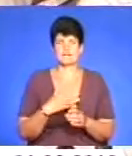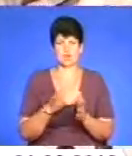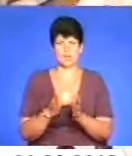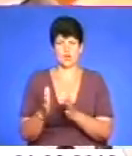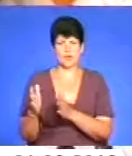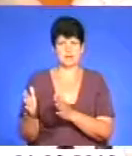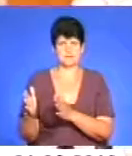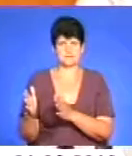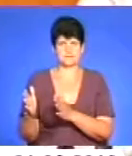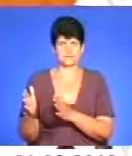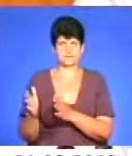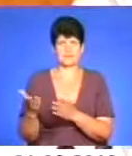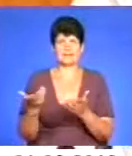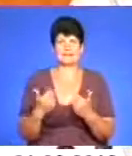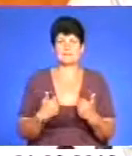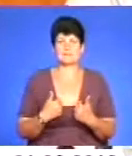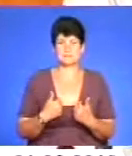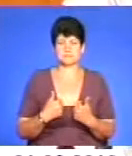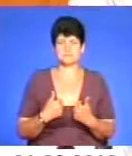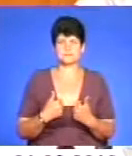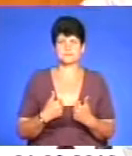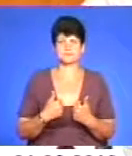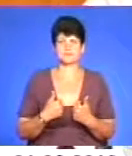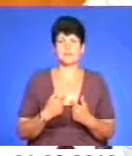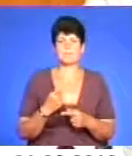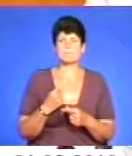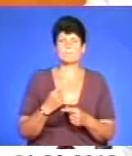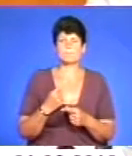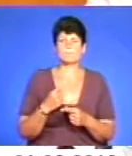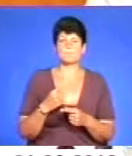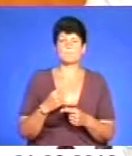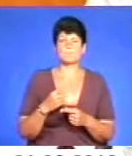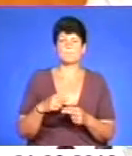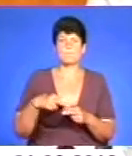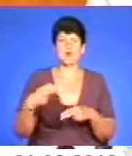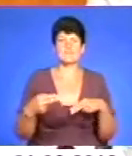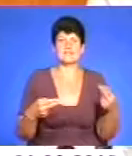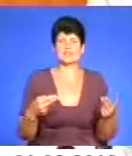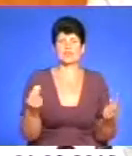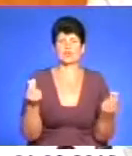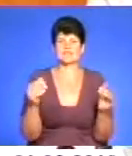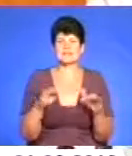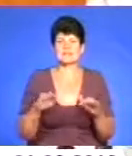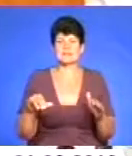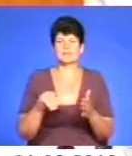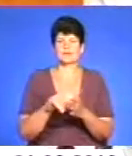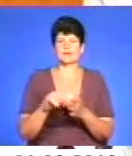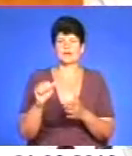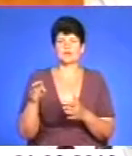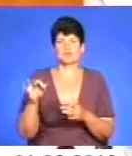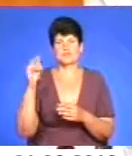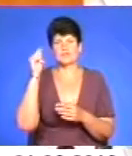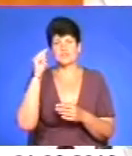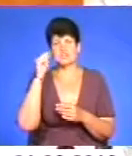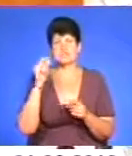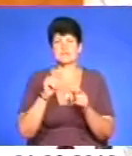ми повертаємо кошти дітям учасників антитерористичної операції, які навчаються